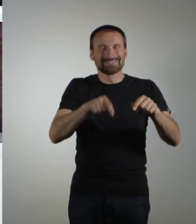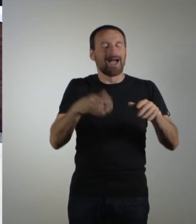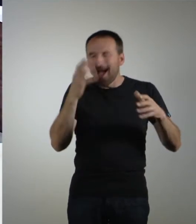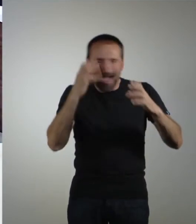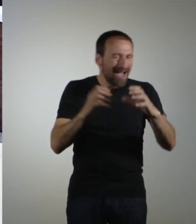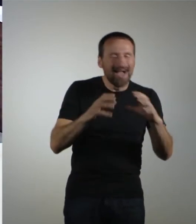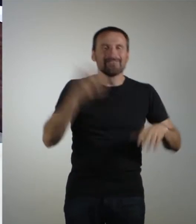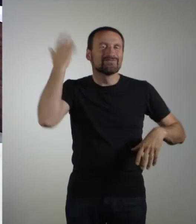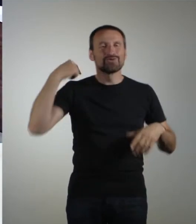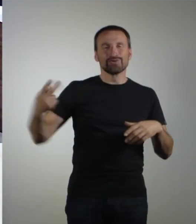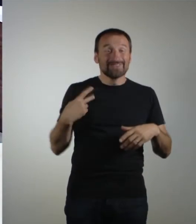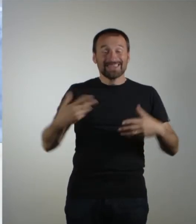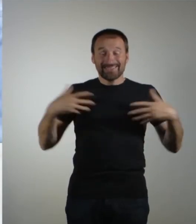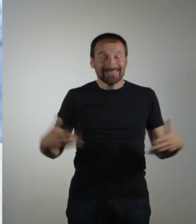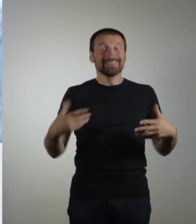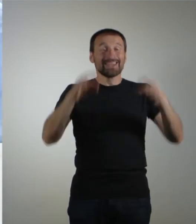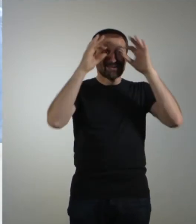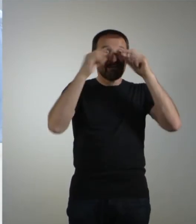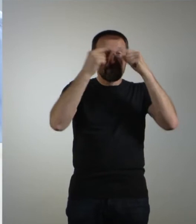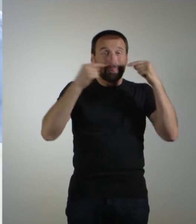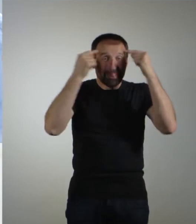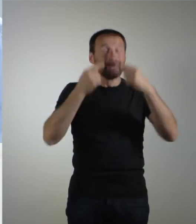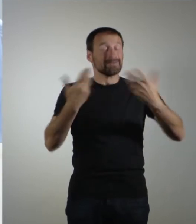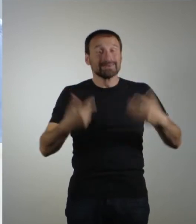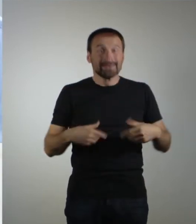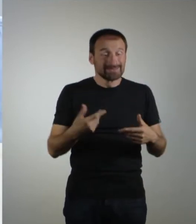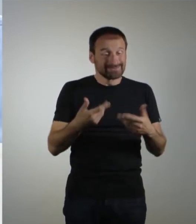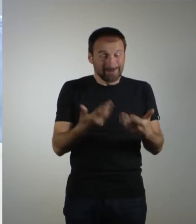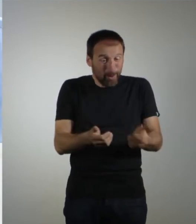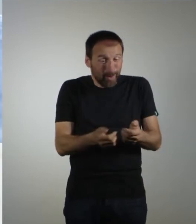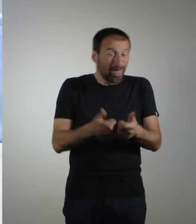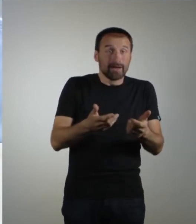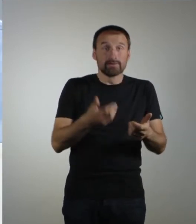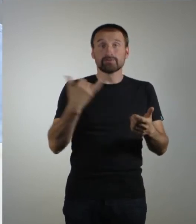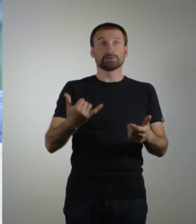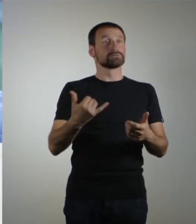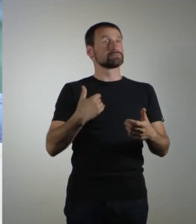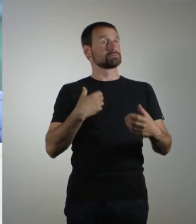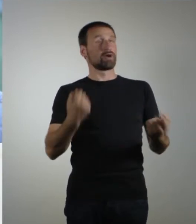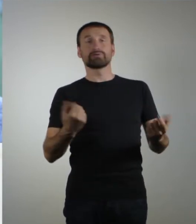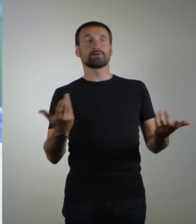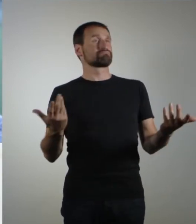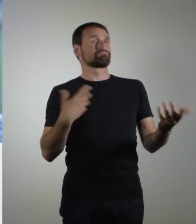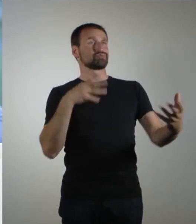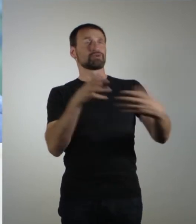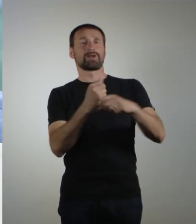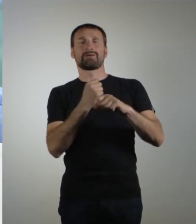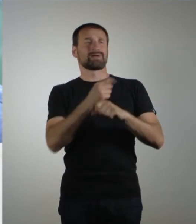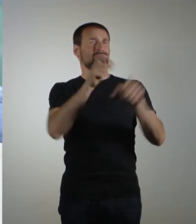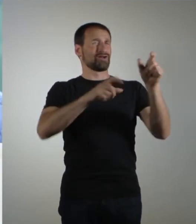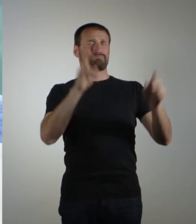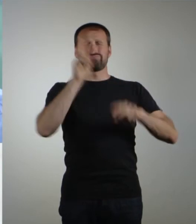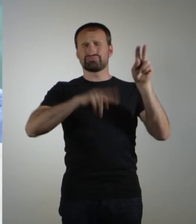da halt heute und haben wirklich einfach… Wir arbeiten mit Leuten zusammen, die aus jeder Gesellschaftsschicht, aus jedem Hintergrund kommen. Und das ist halt